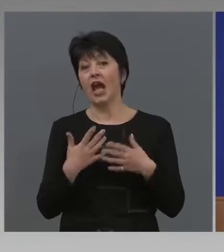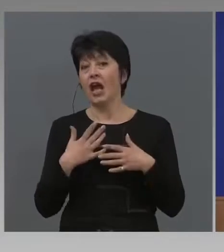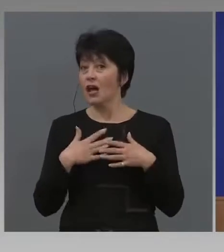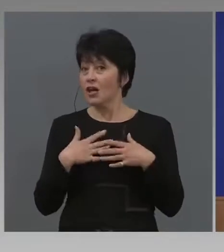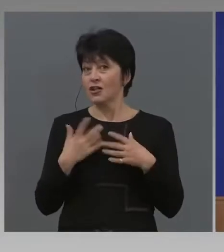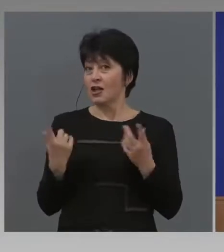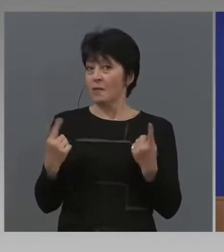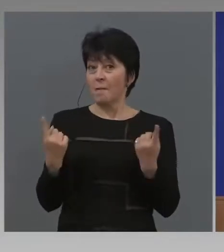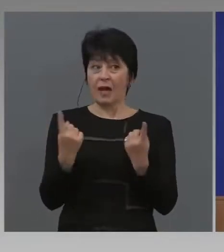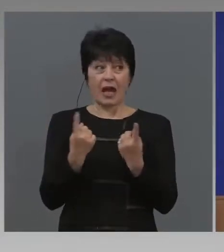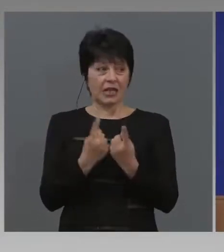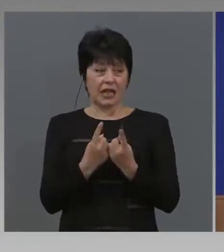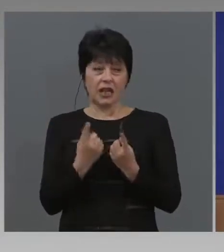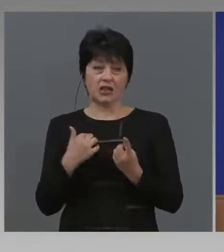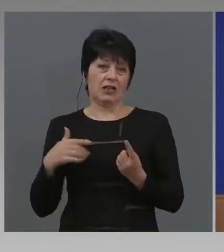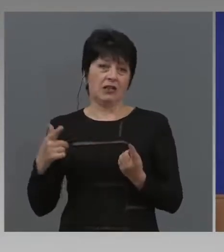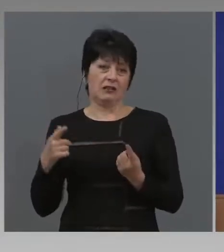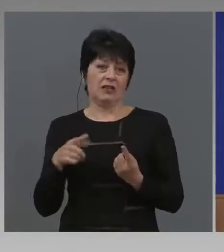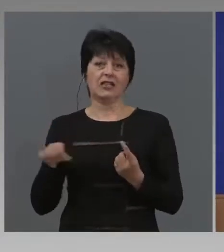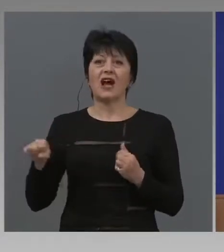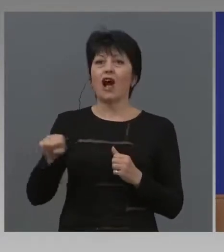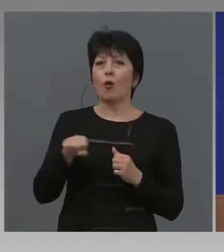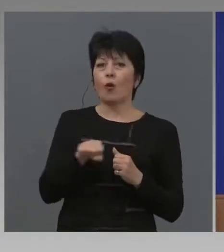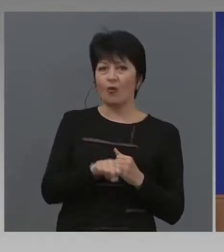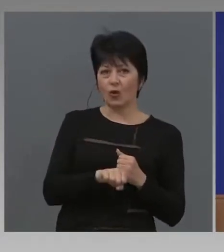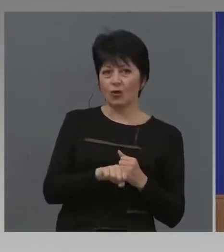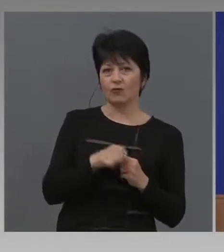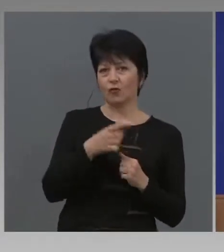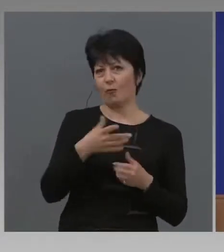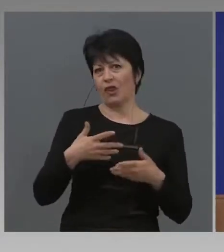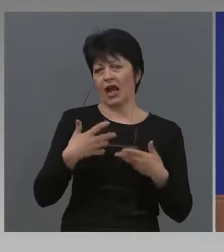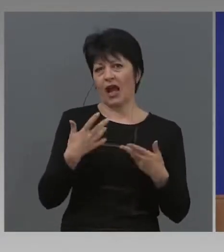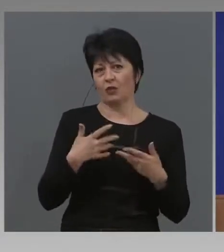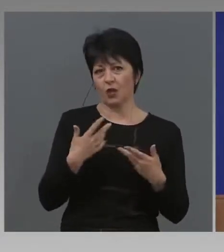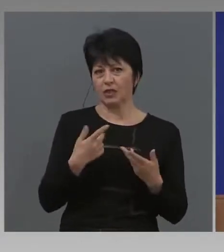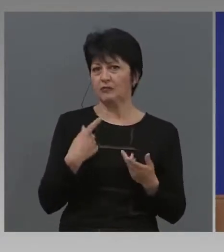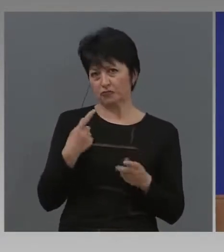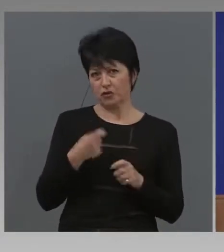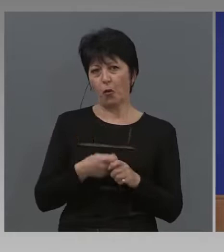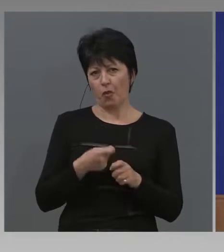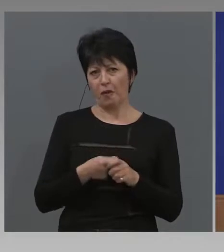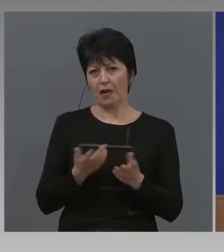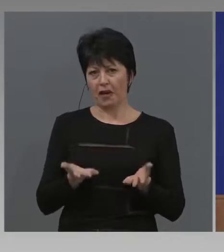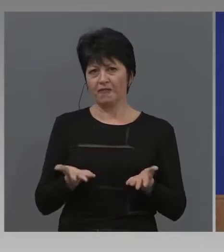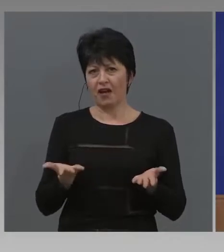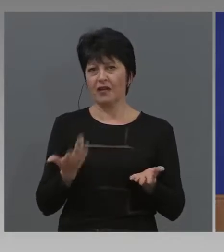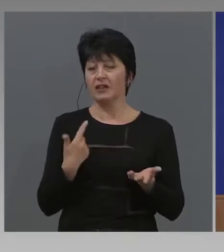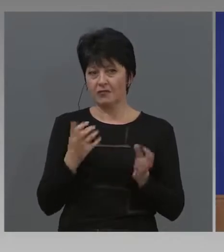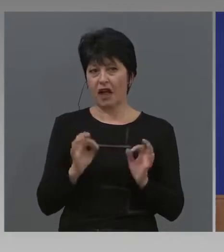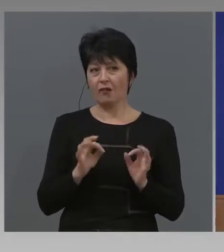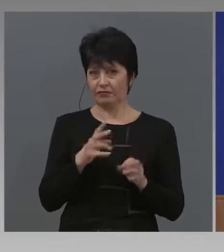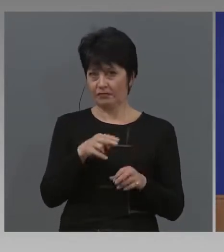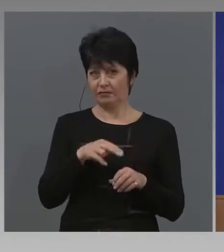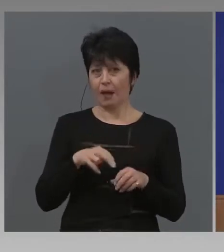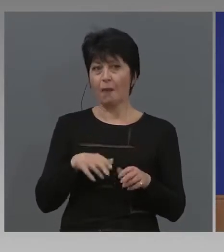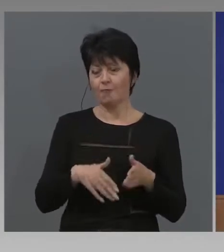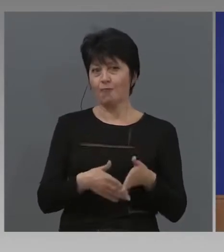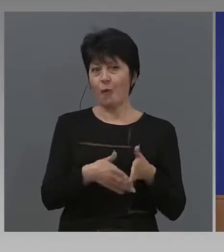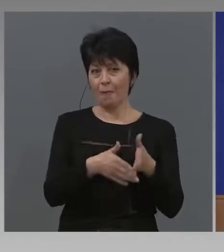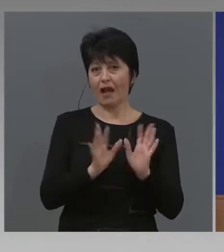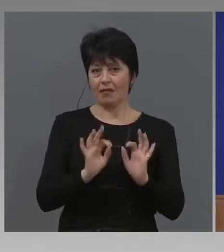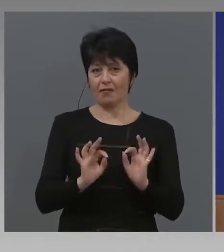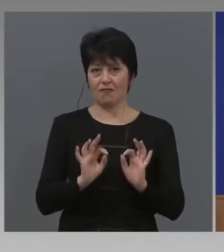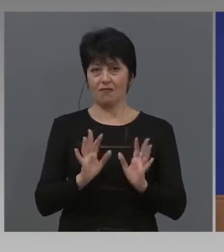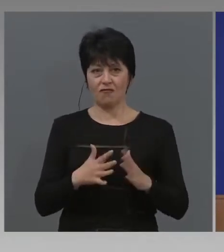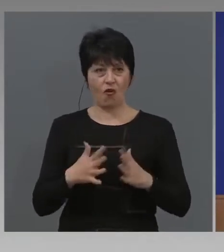вашето ръководство по тяхно искане. би го направил, защото действително помагате много. А иначе ние им